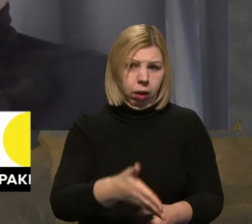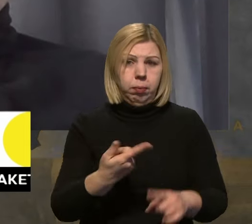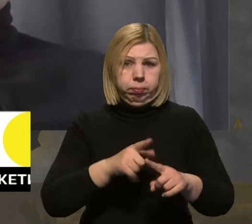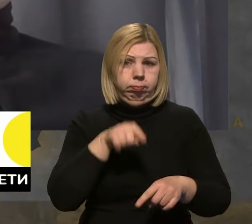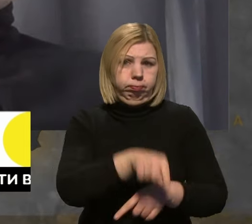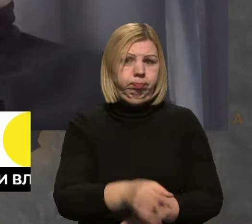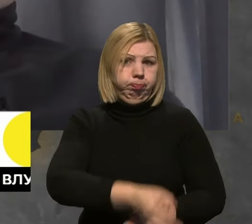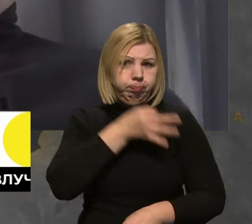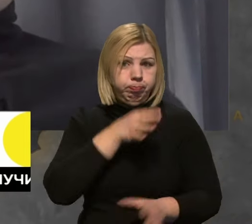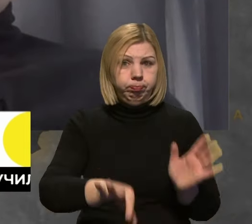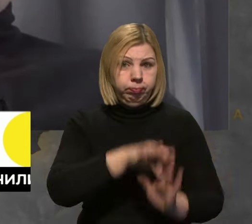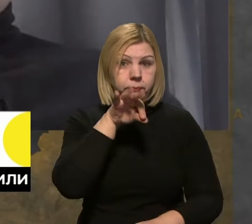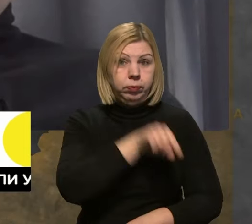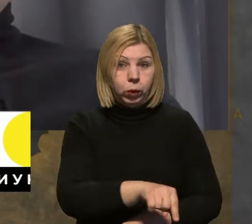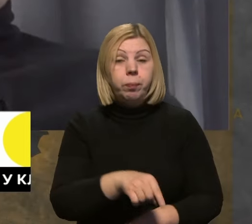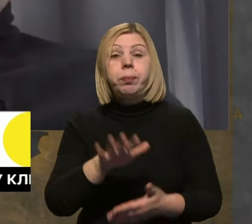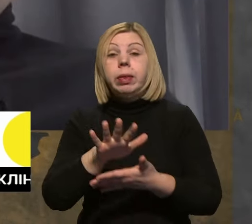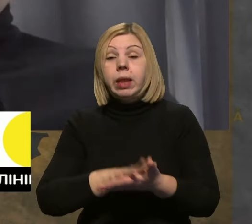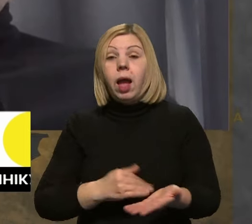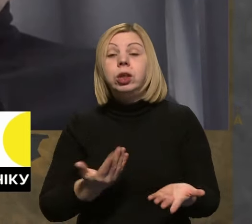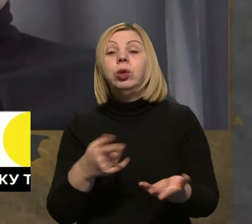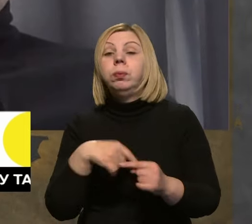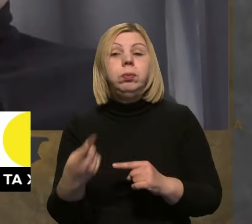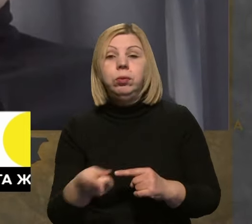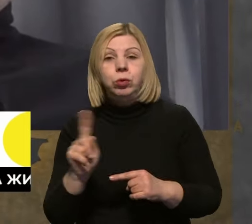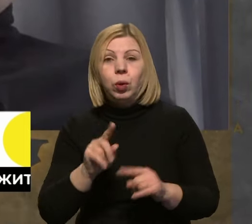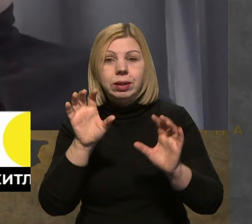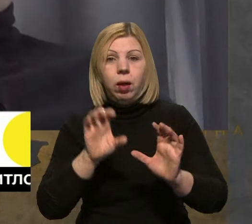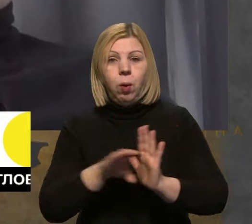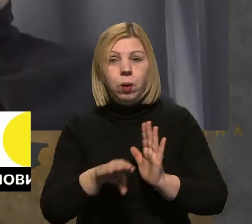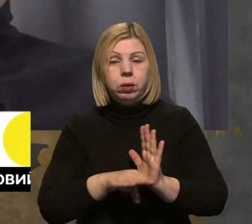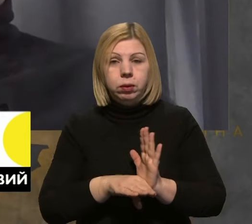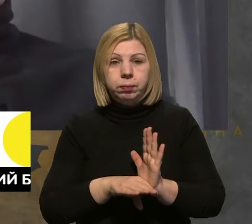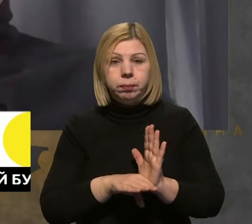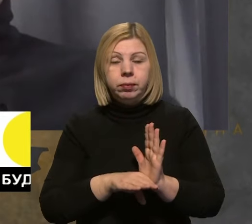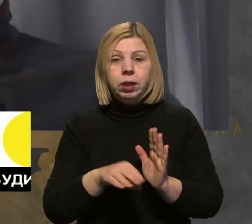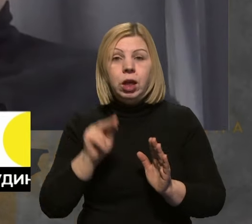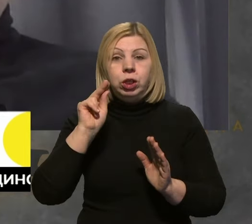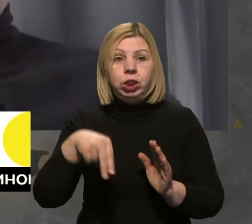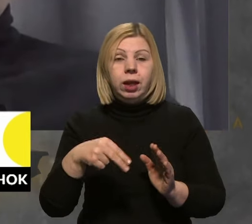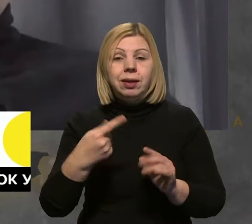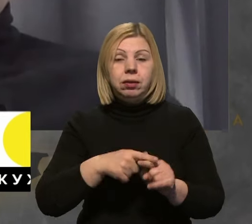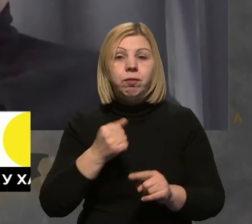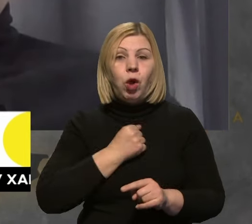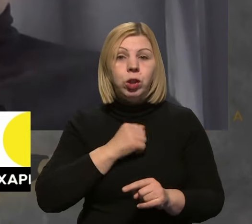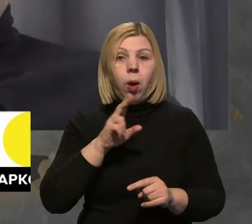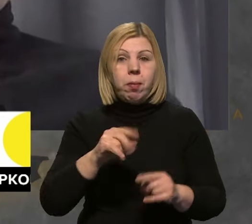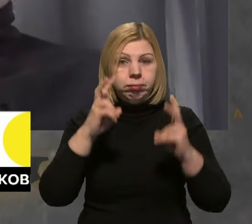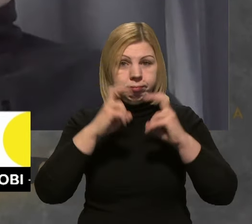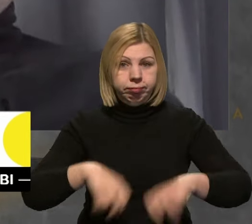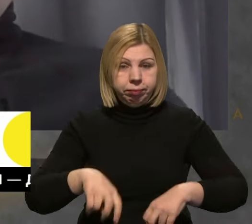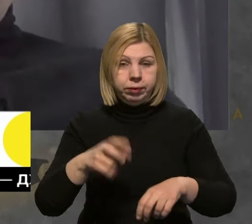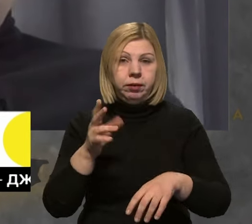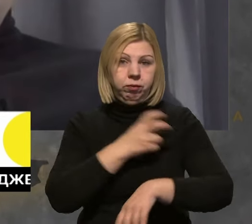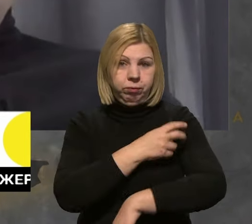частині». Ось. Далі йде процес, власне, визначений законодавством. Пройти через ТЦК та СП,